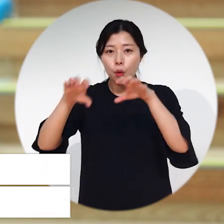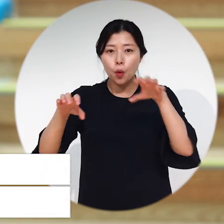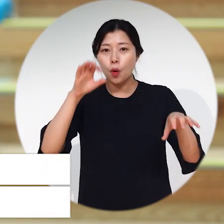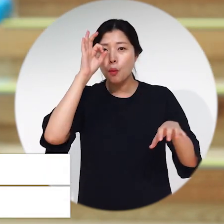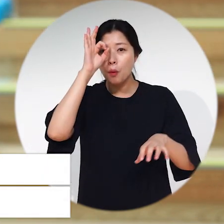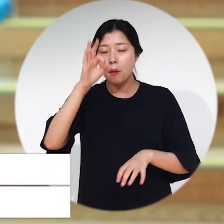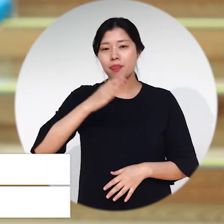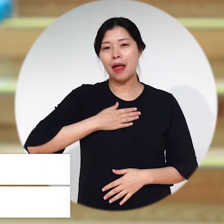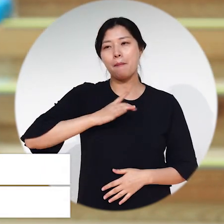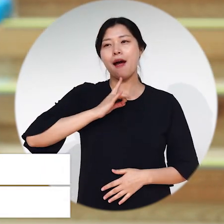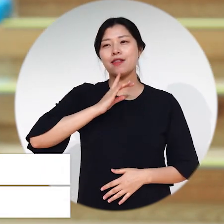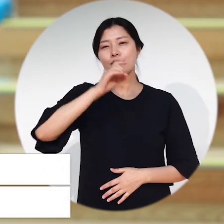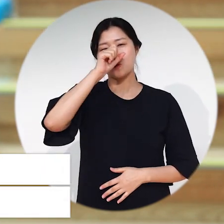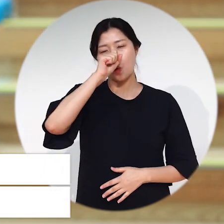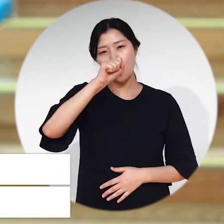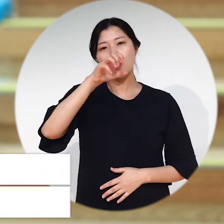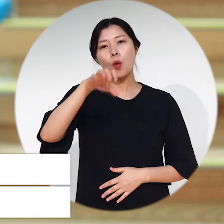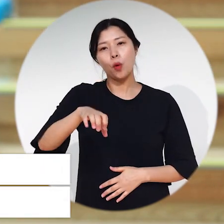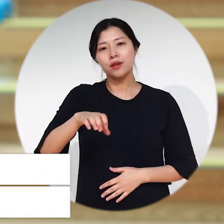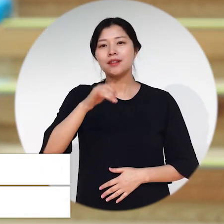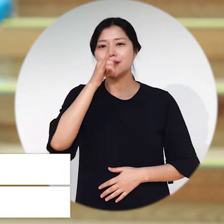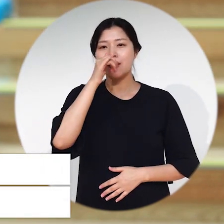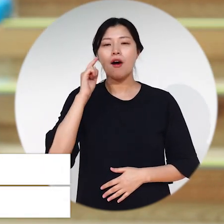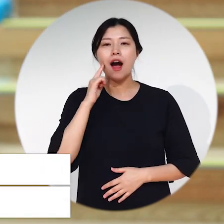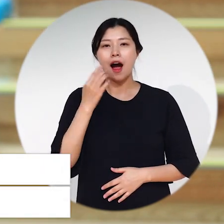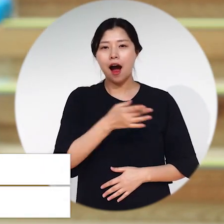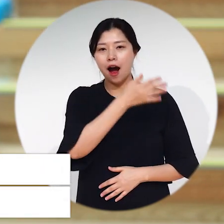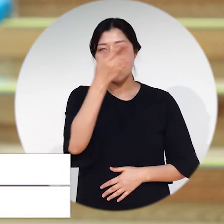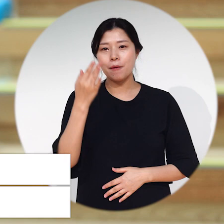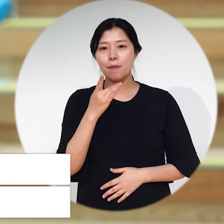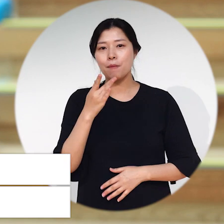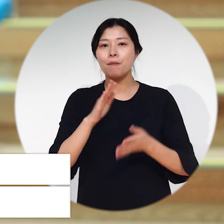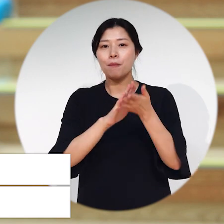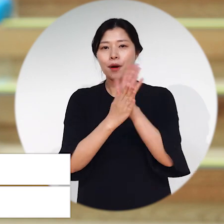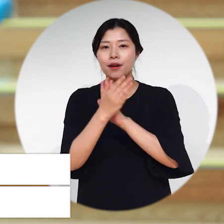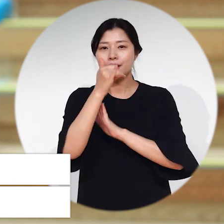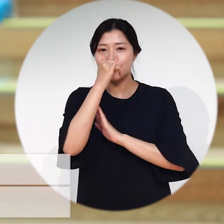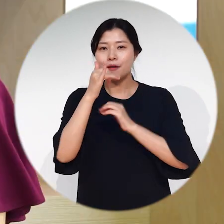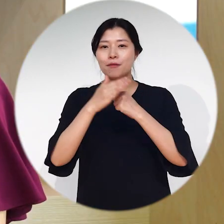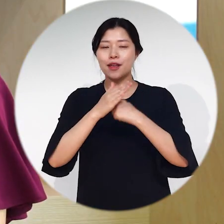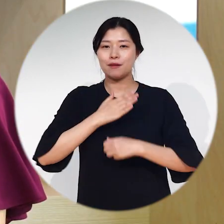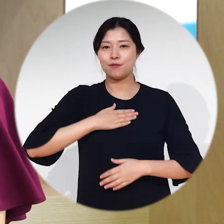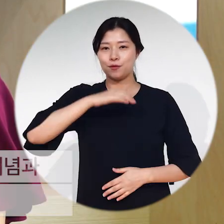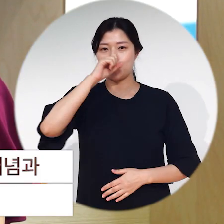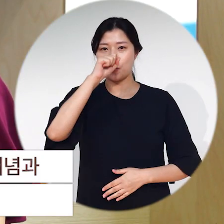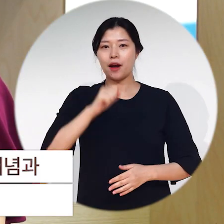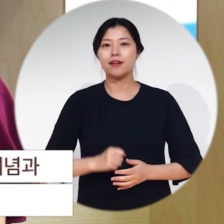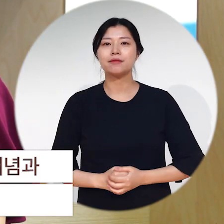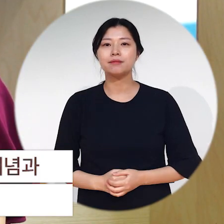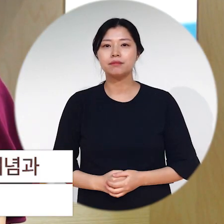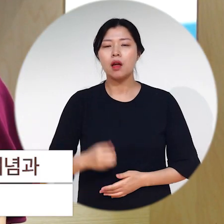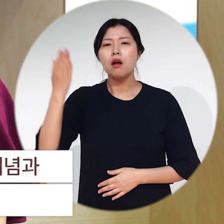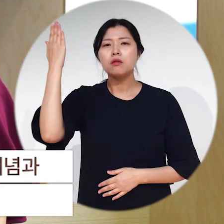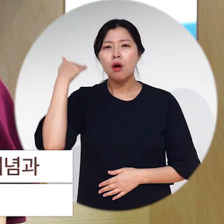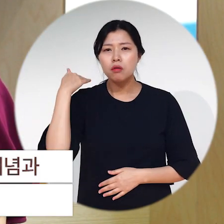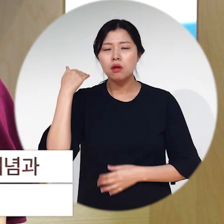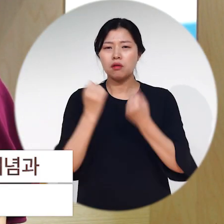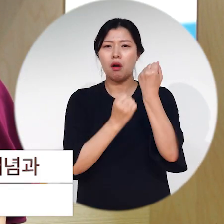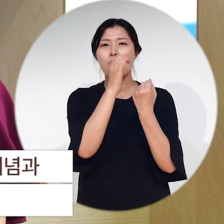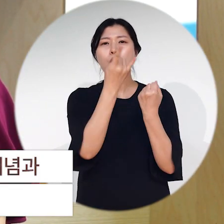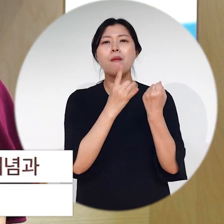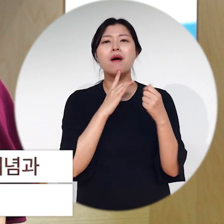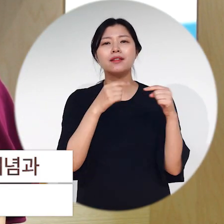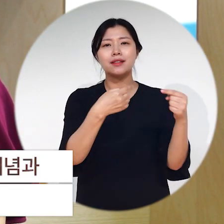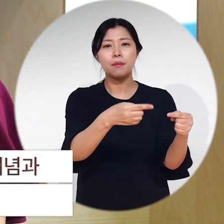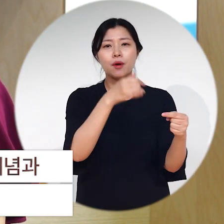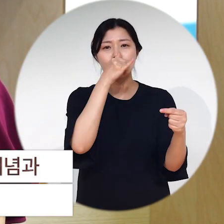아디트가 생긴 것과 학교가 좀 더 아름다워진 것 같아서 기분이 좋아요. 기존의 교육 설명에만 참여하다가